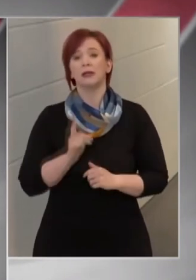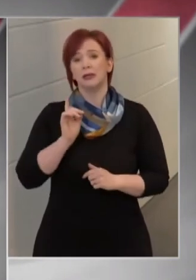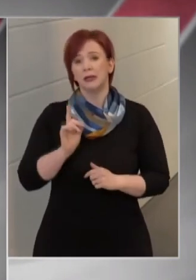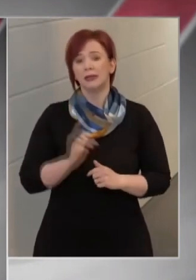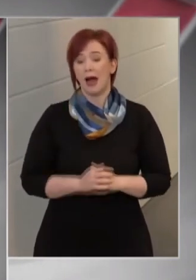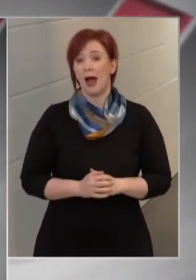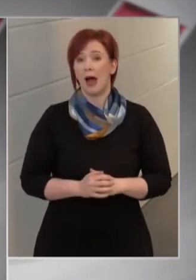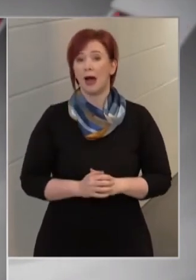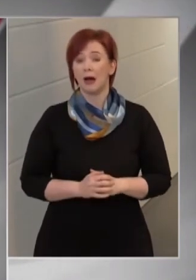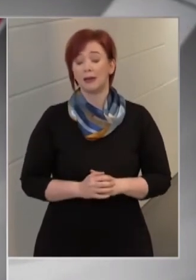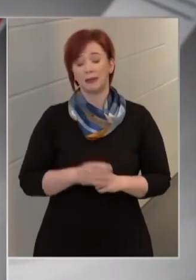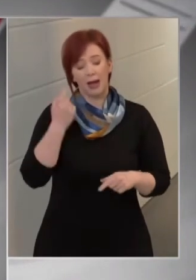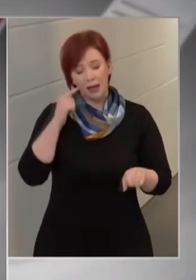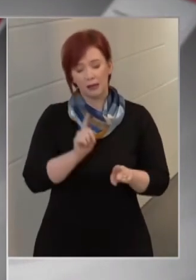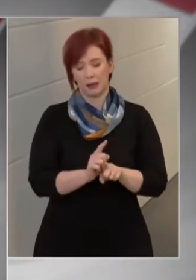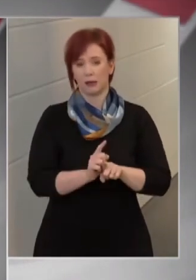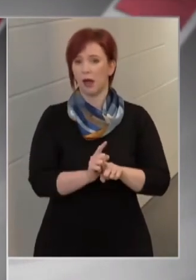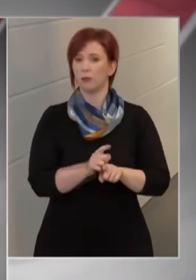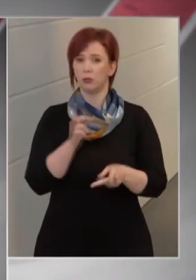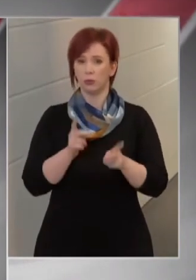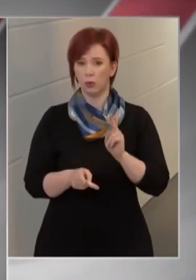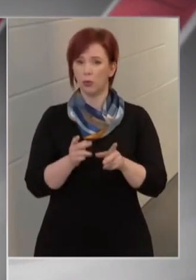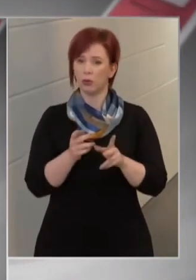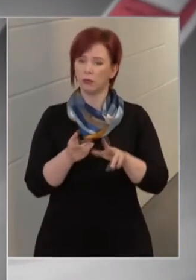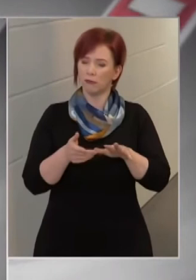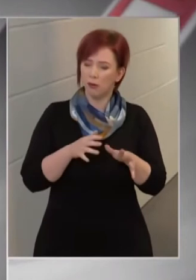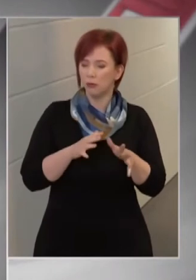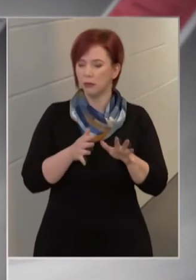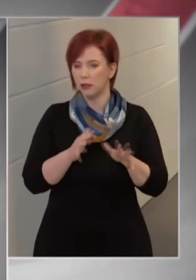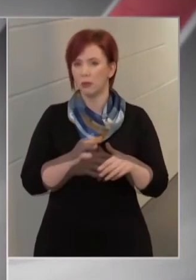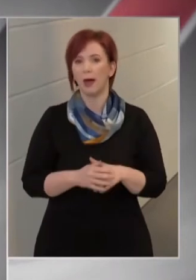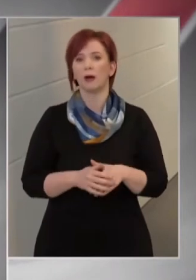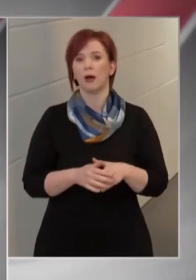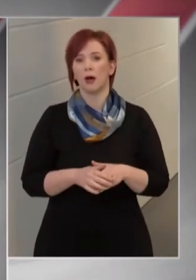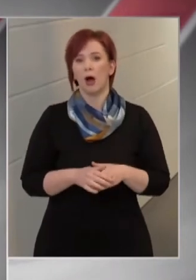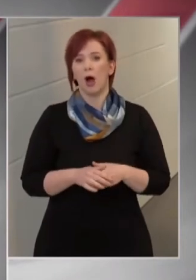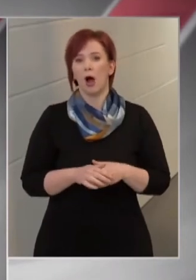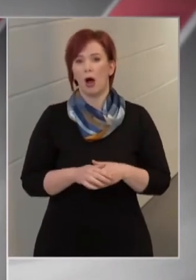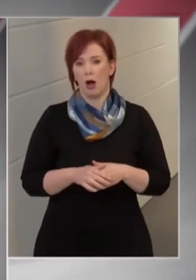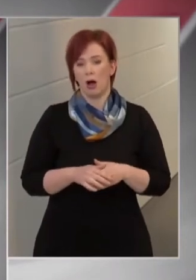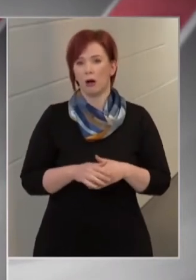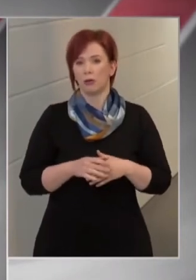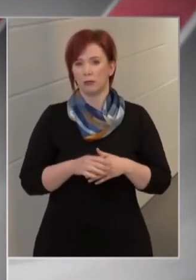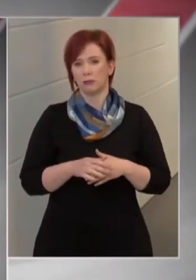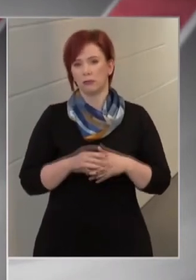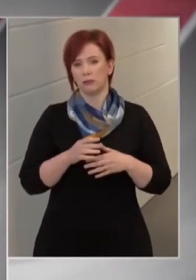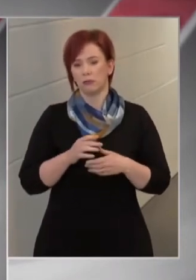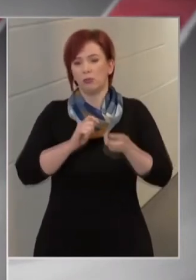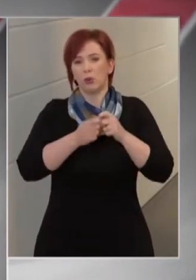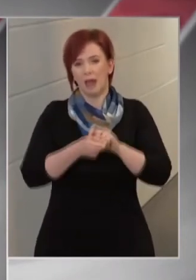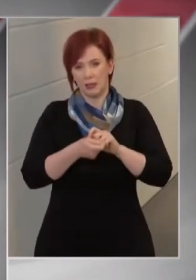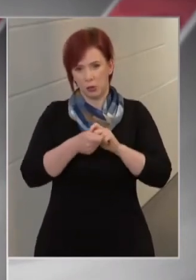tegnap óta 1337 fővel nőtt a beazonosított fertőzöttek száma és elhúnyt 46 beteg. A